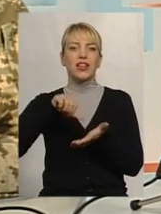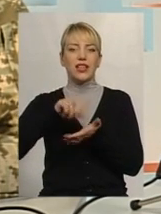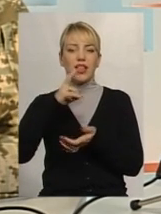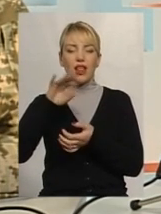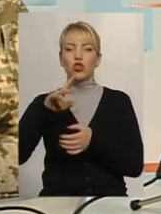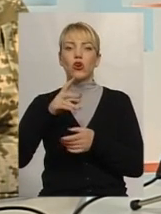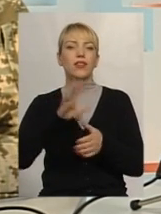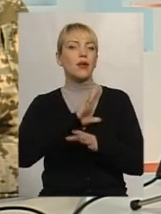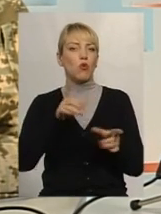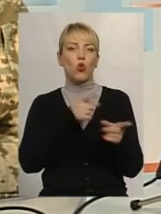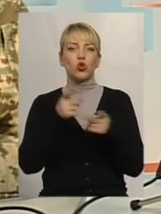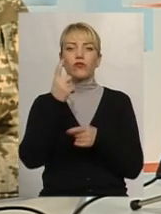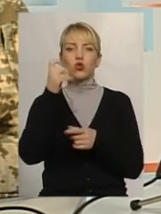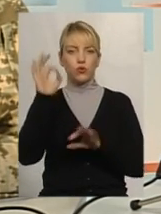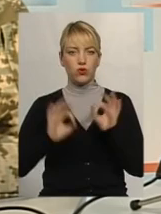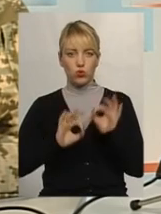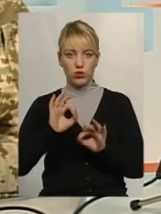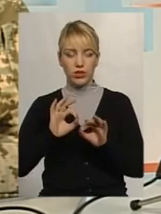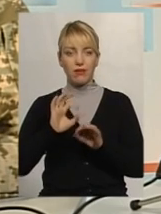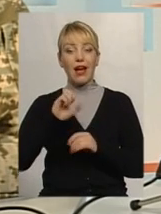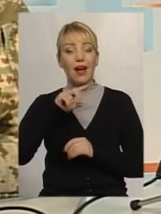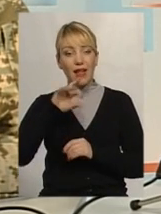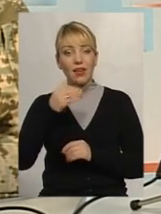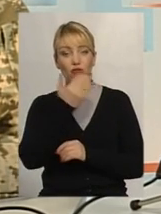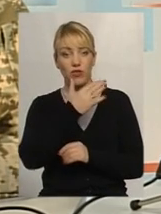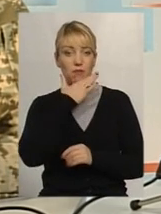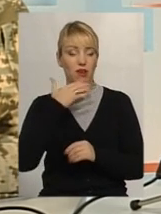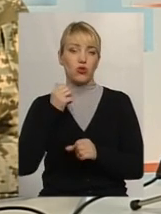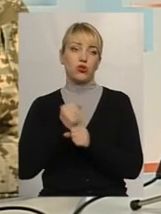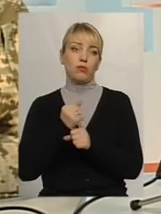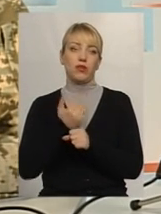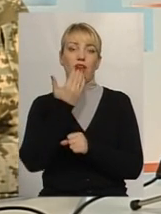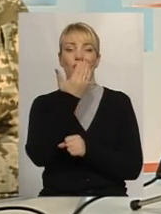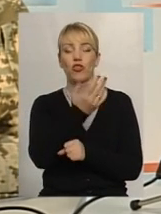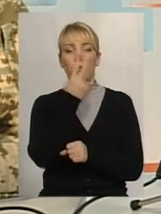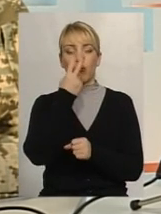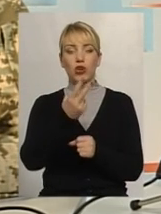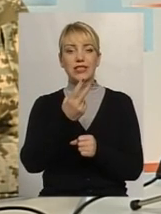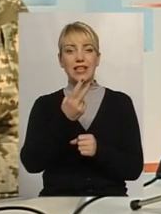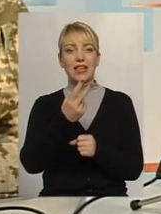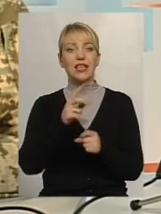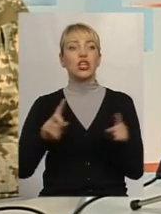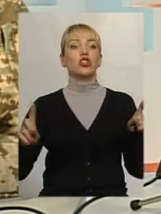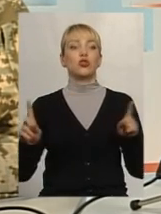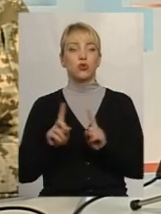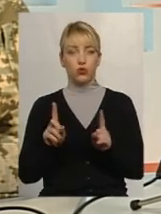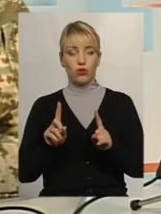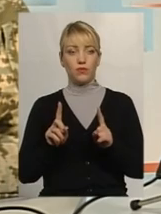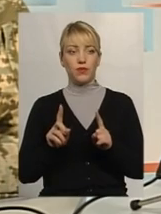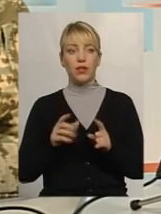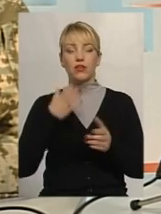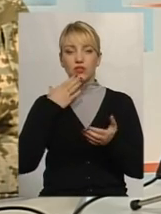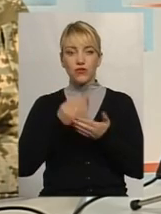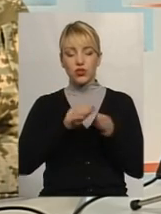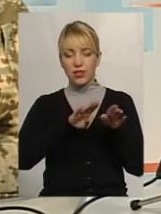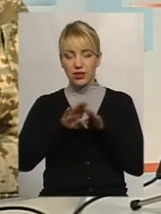Але вони зробили багато, вони показали плани, що всі стандарти